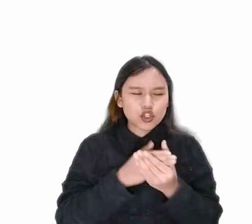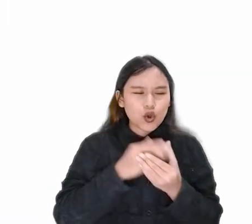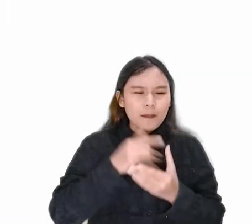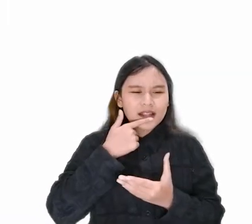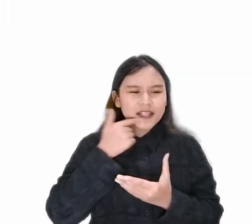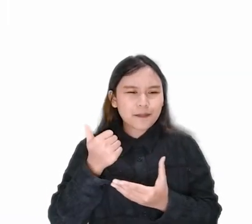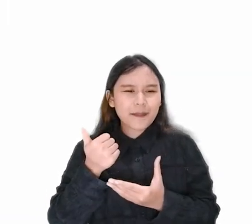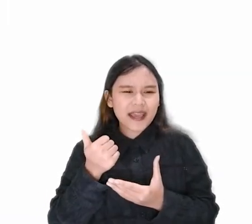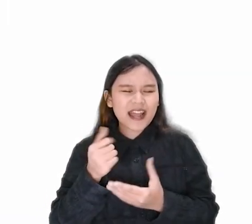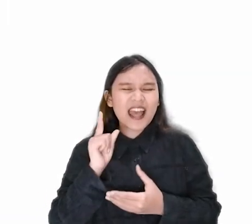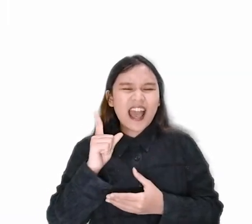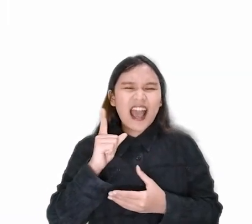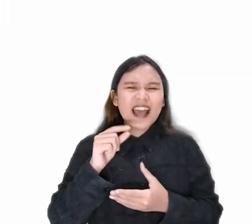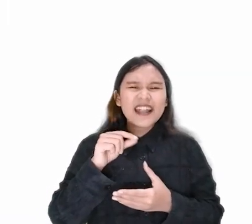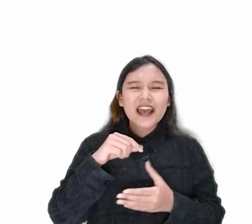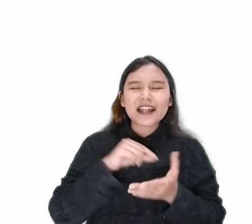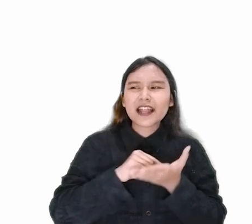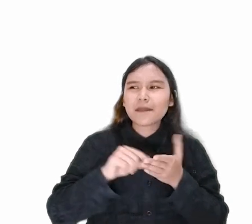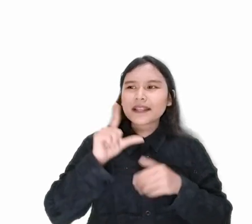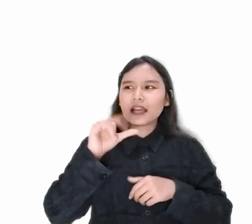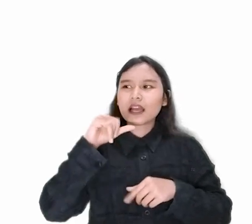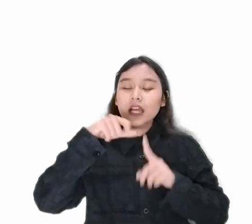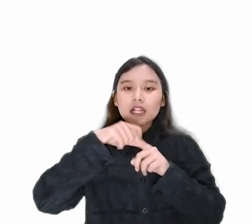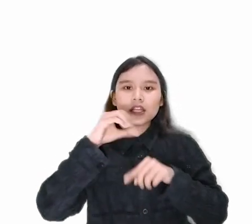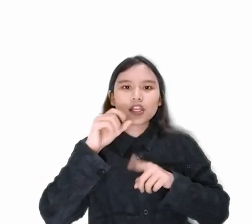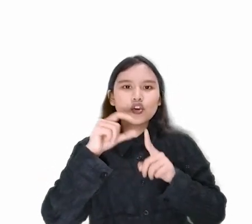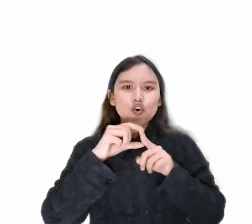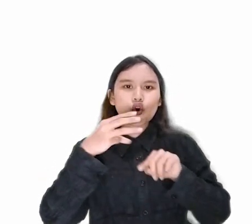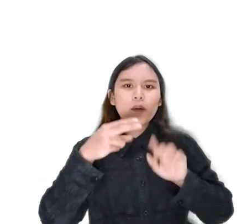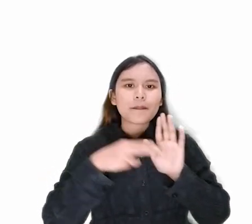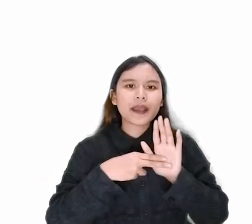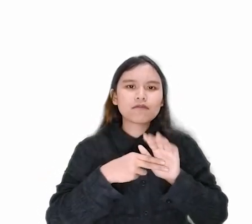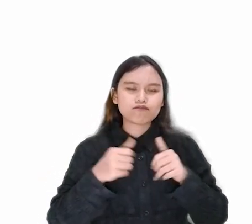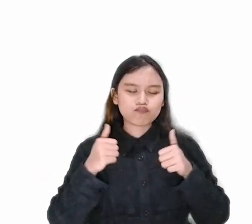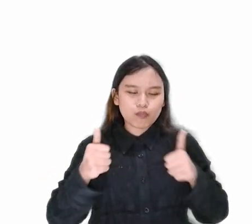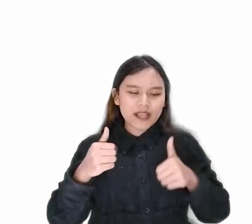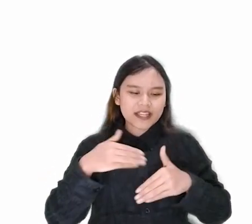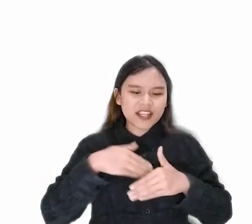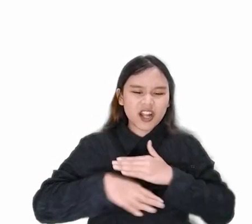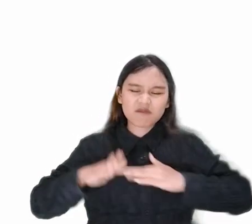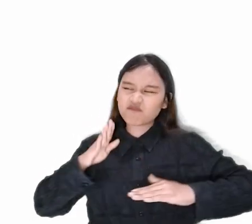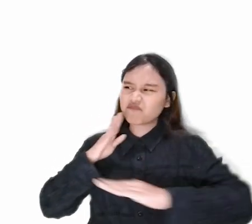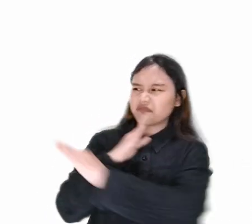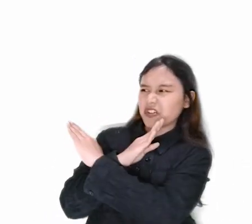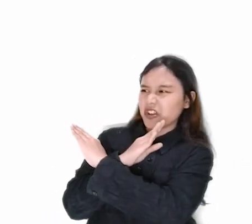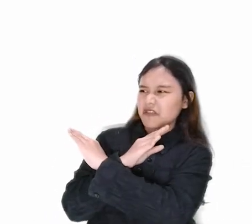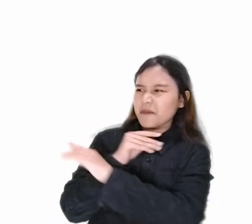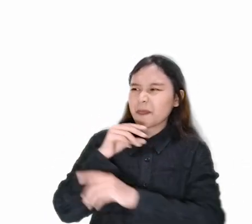karena mengandung zat likopen Yang sangat baik dalam menangkal radikal bebas dan mencegah inflamasi